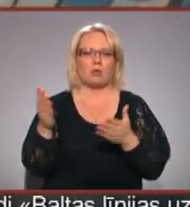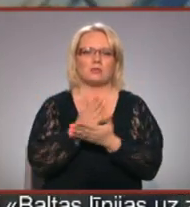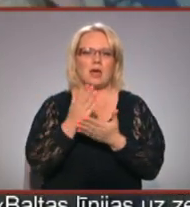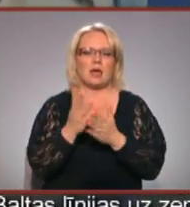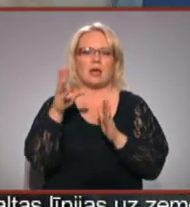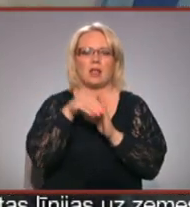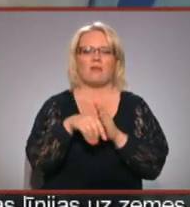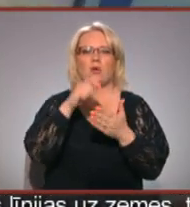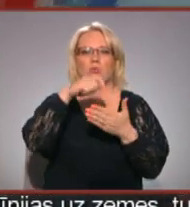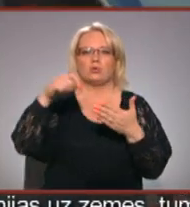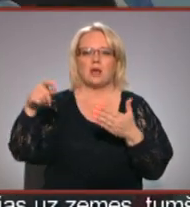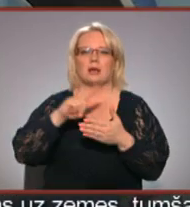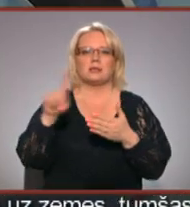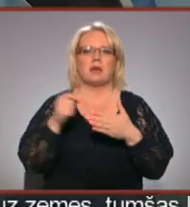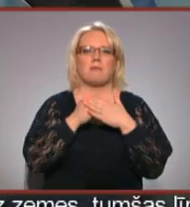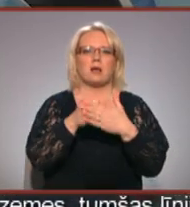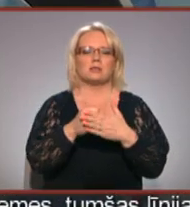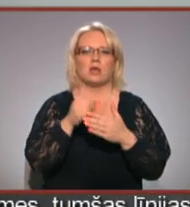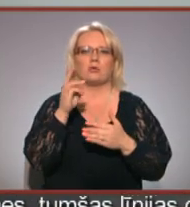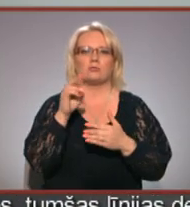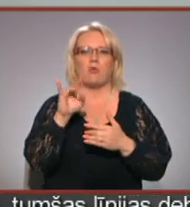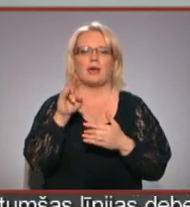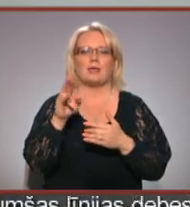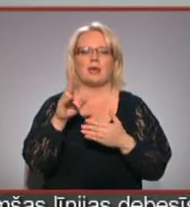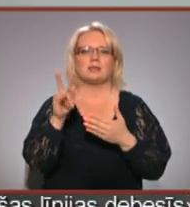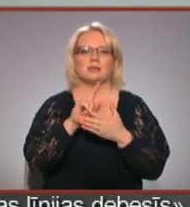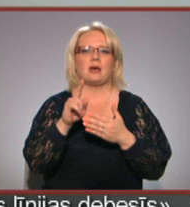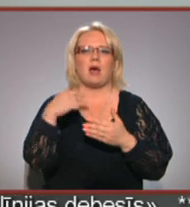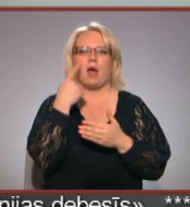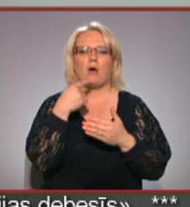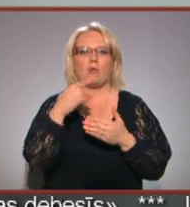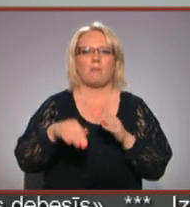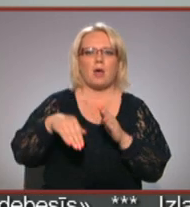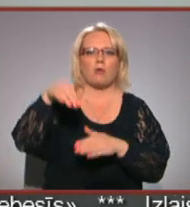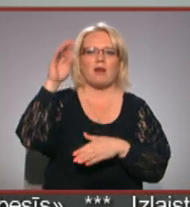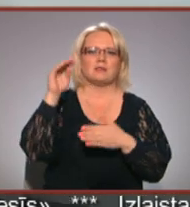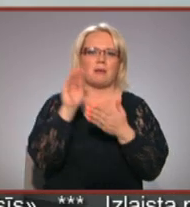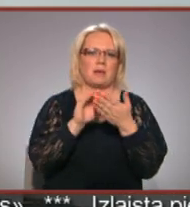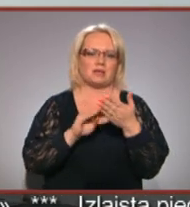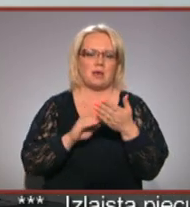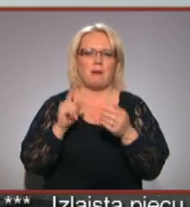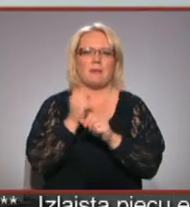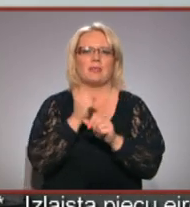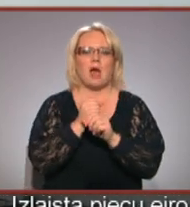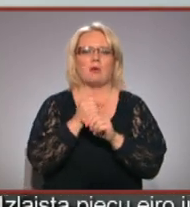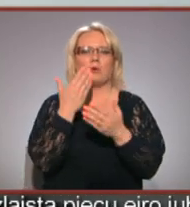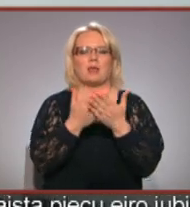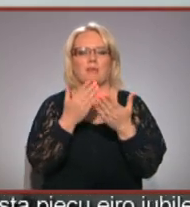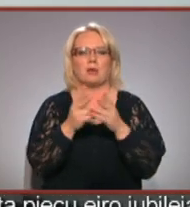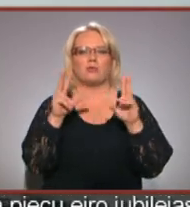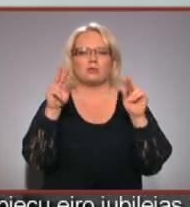dažādus uzrakstus, kas ir balstīti uz muhinas biogrāfiskām piezīmēm. Darba interpretācija tika uzticēta